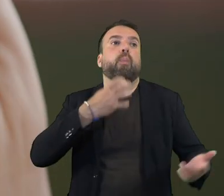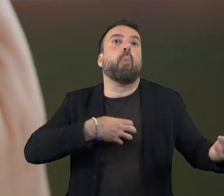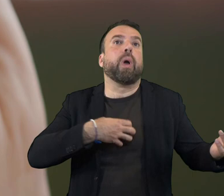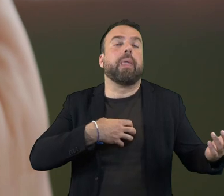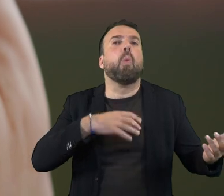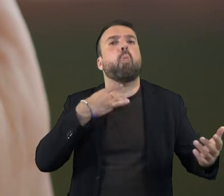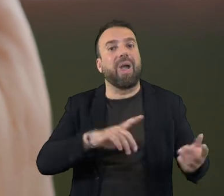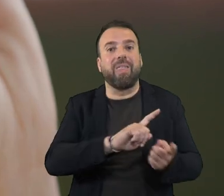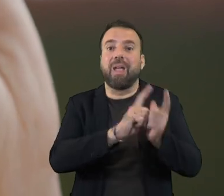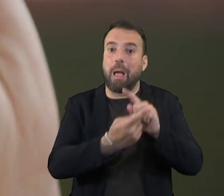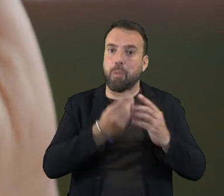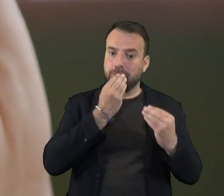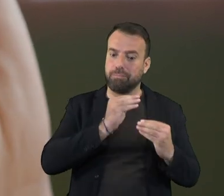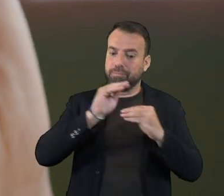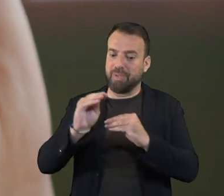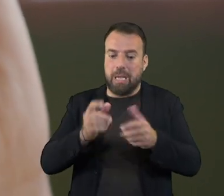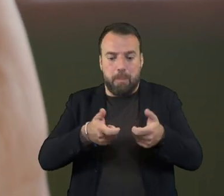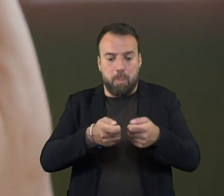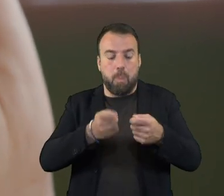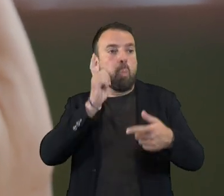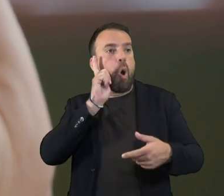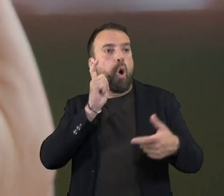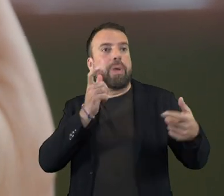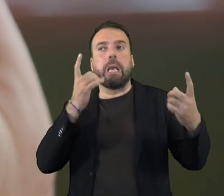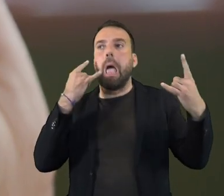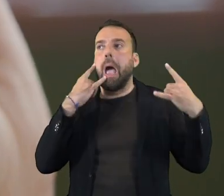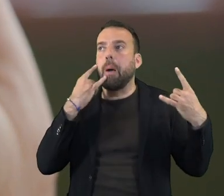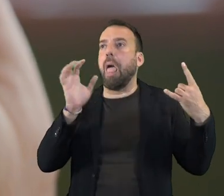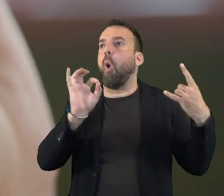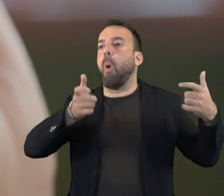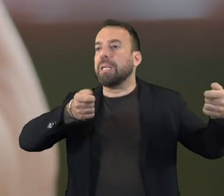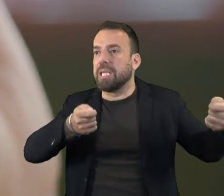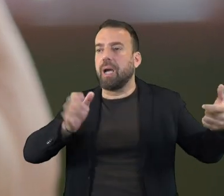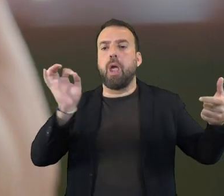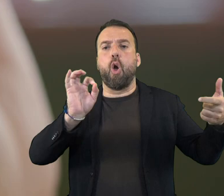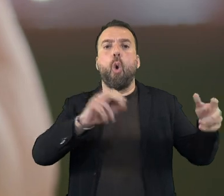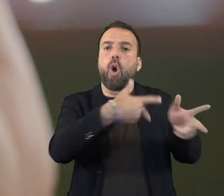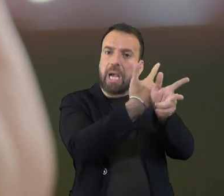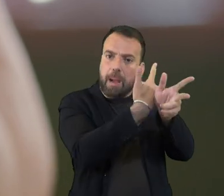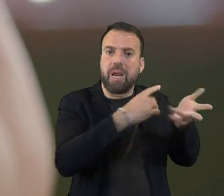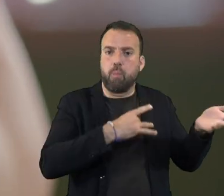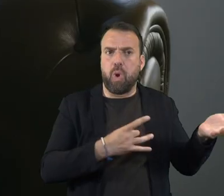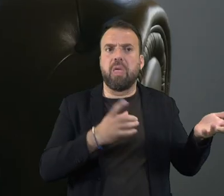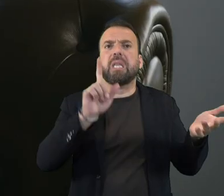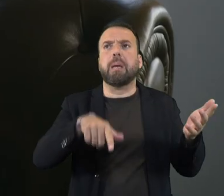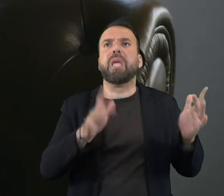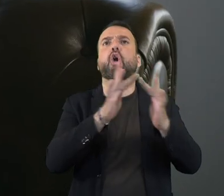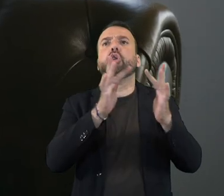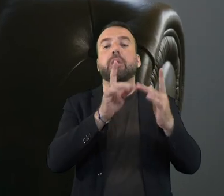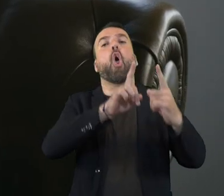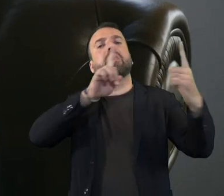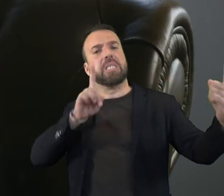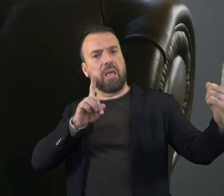telèfon fix o el mòbil, envieu missatges i feis videoconferències. Podeu fer trobades informals a distància,